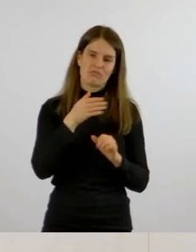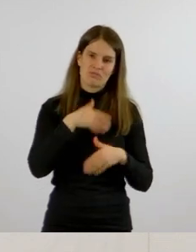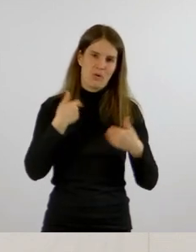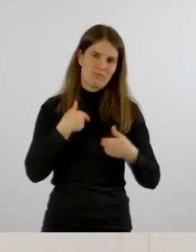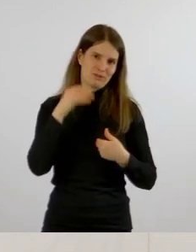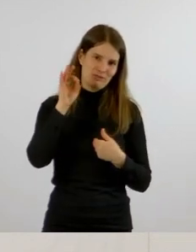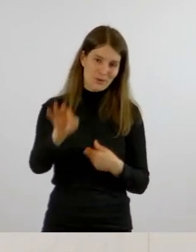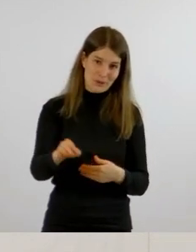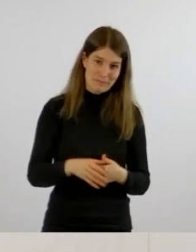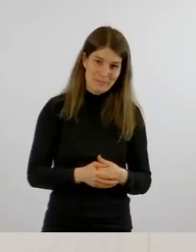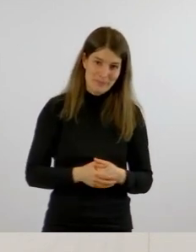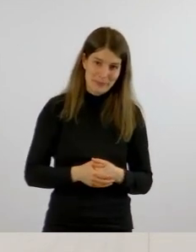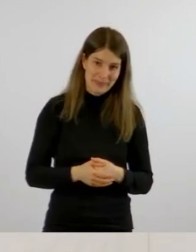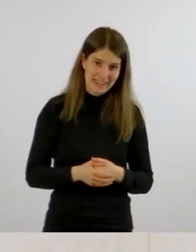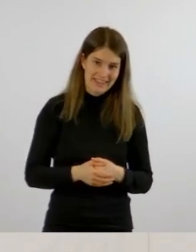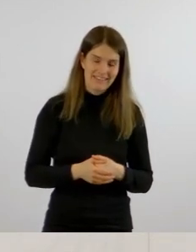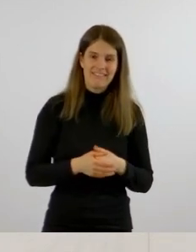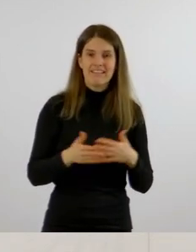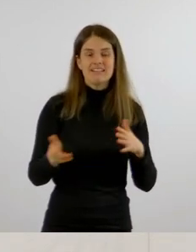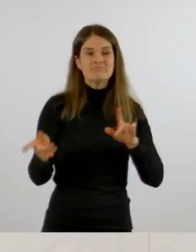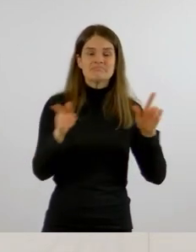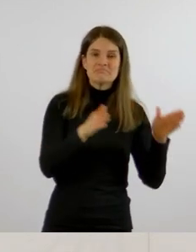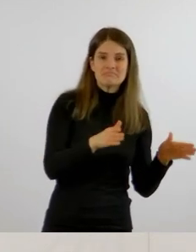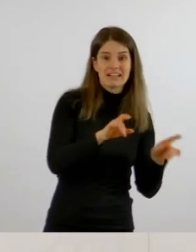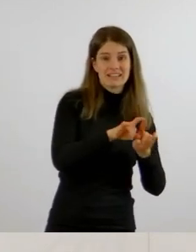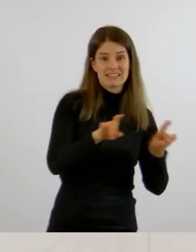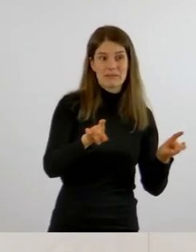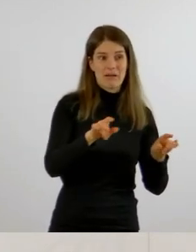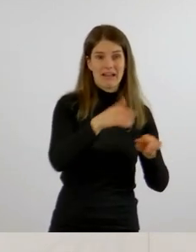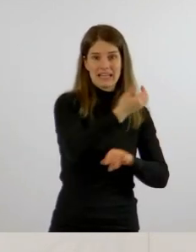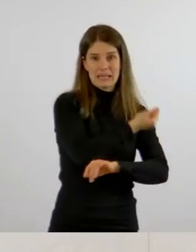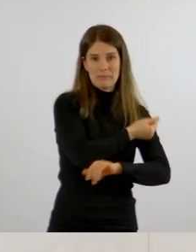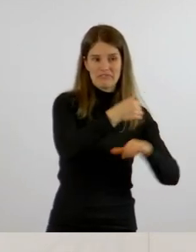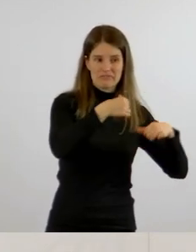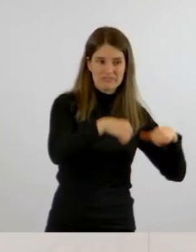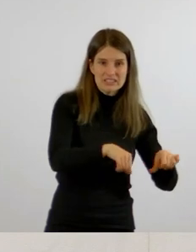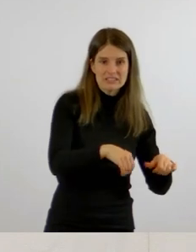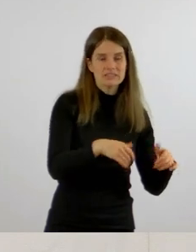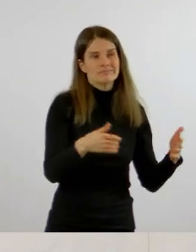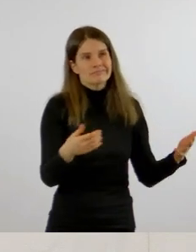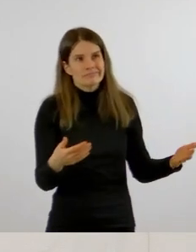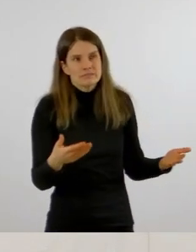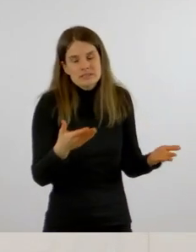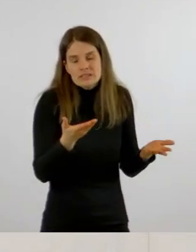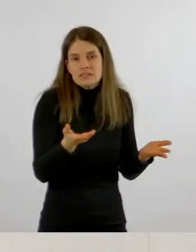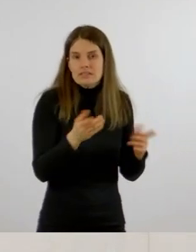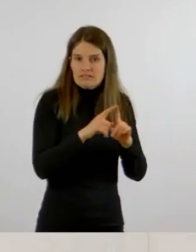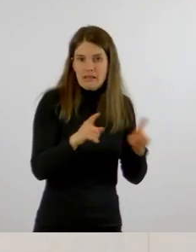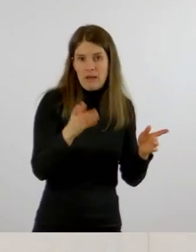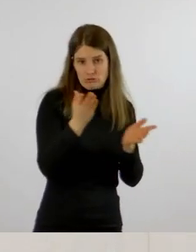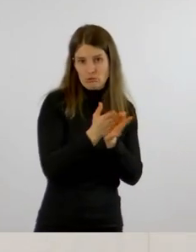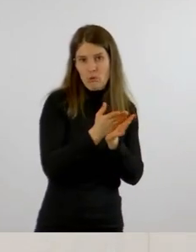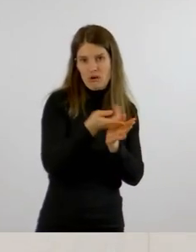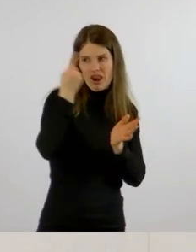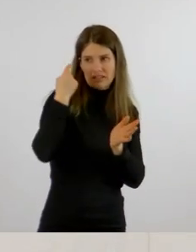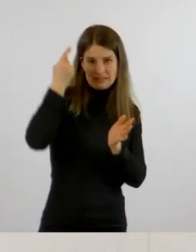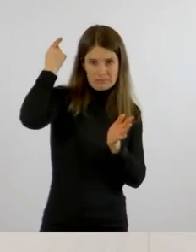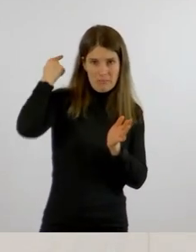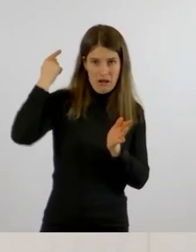Zu der Frage der Impfpflicht und wie wir damit umgehen, habe ich ja auch in den bereits vorangegangenen